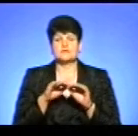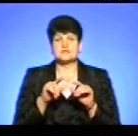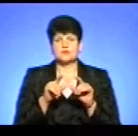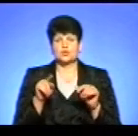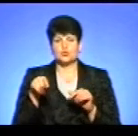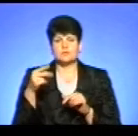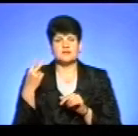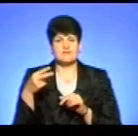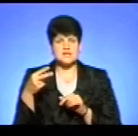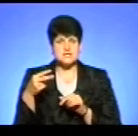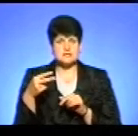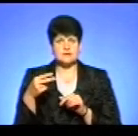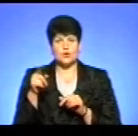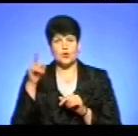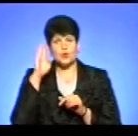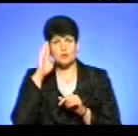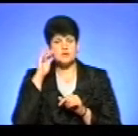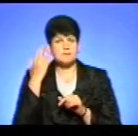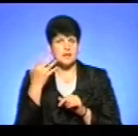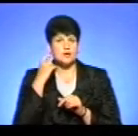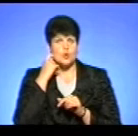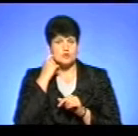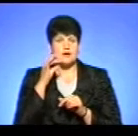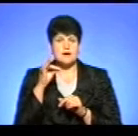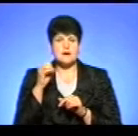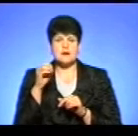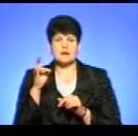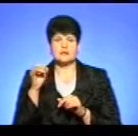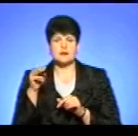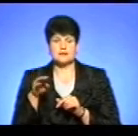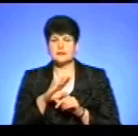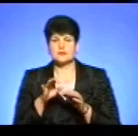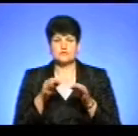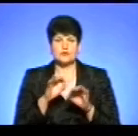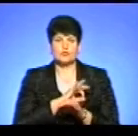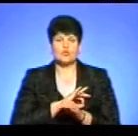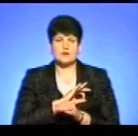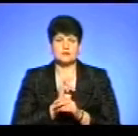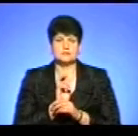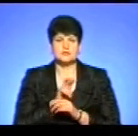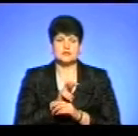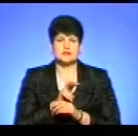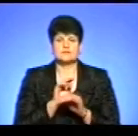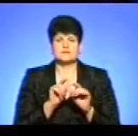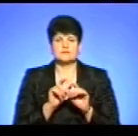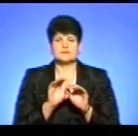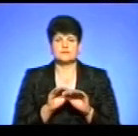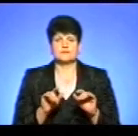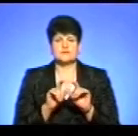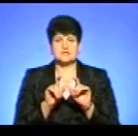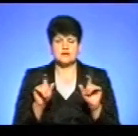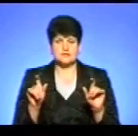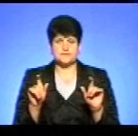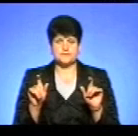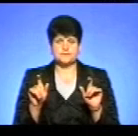Адже тоді хлопчика 5-річного Рената Хасена не пустили вихователі в дитячий заклад, в його